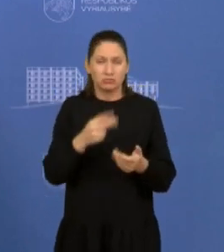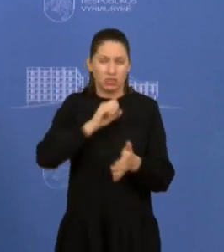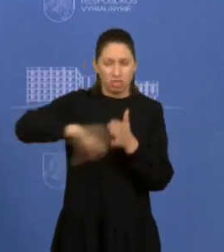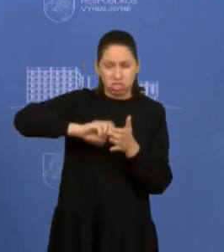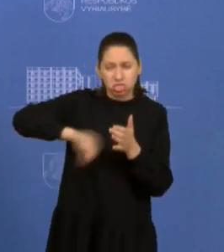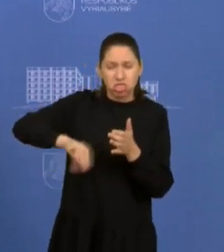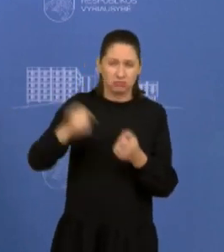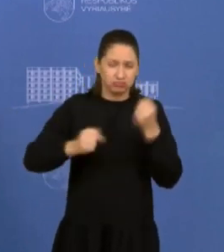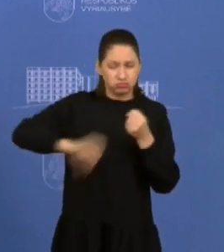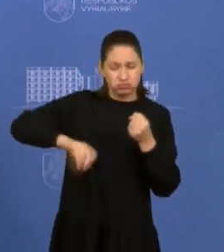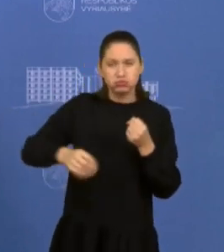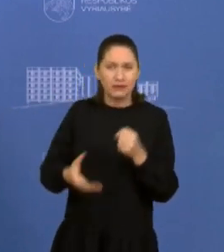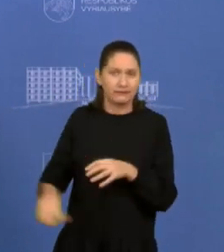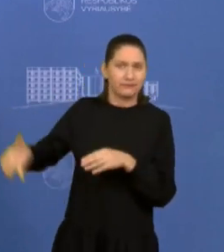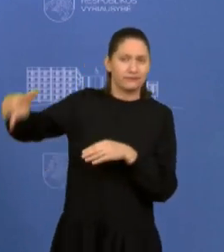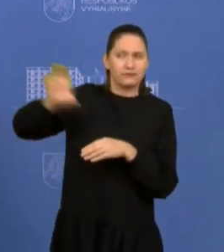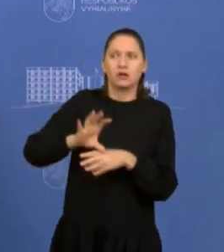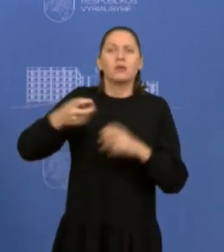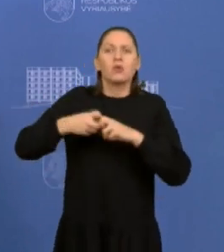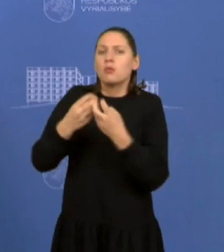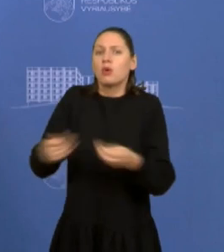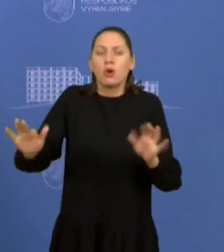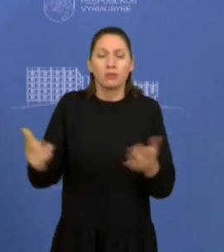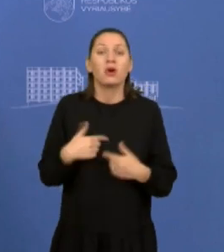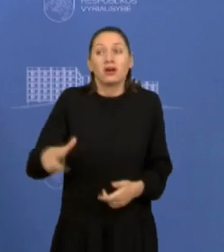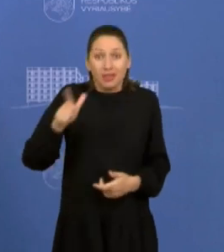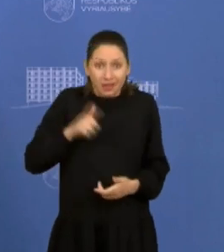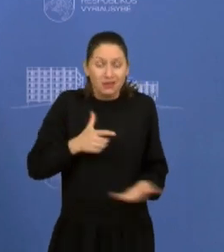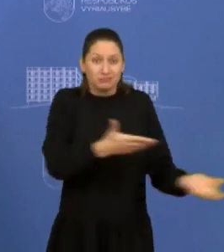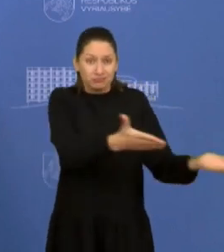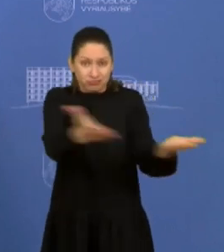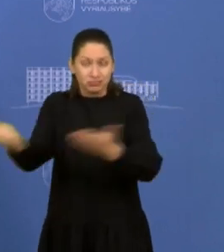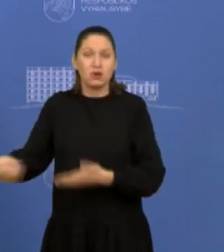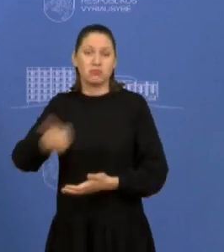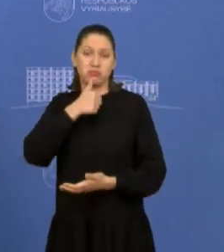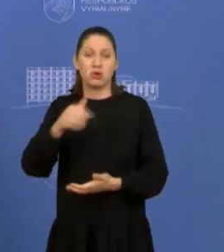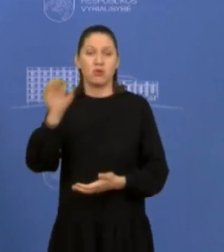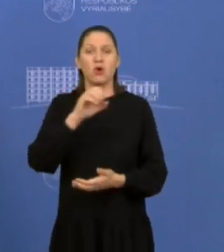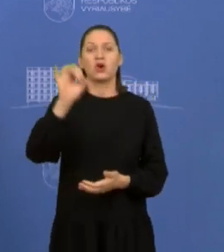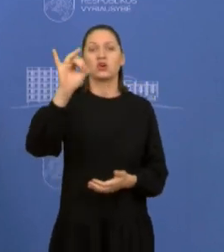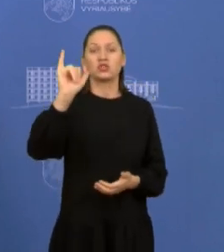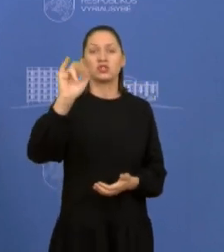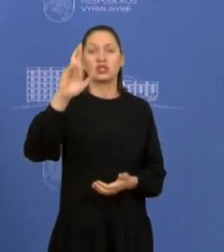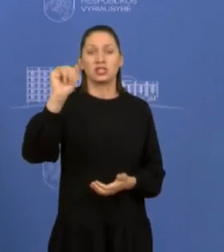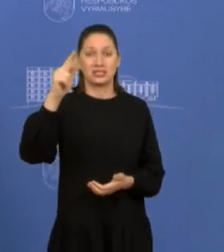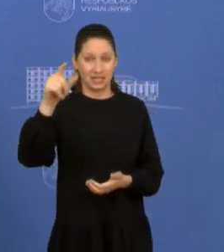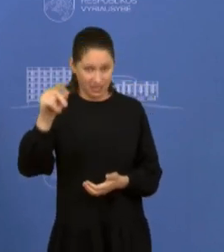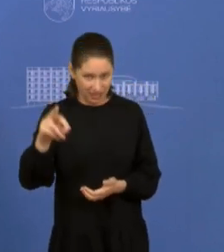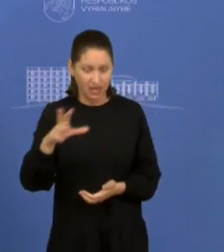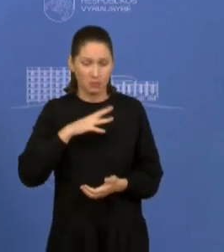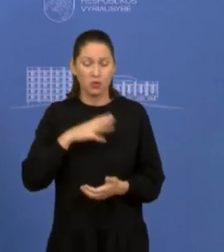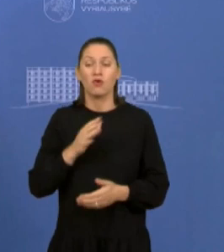taršos problema. Ir aš labai laukiu, nes mes tikrai atsižvalgėme į kai kuriuos nuansus. Pavyzdžiui, ta pati Agnė Širinskine per mano